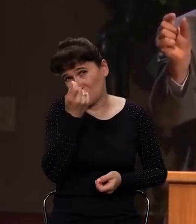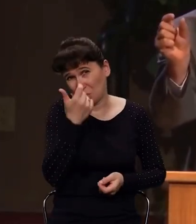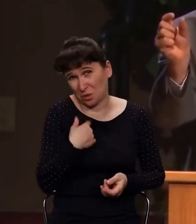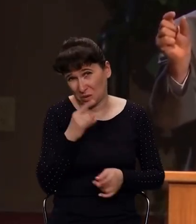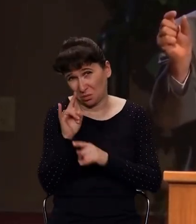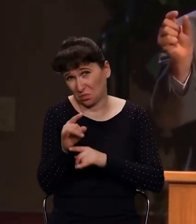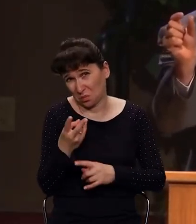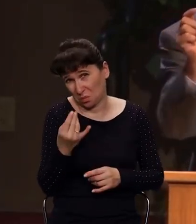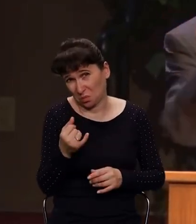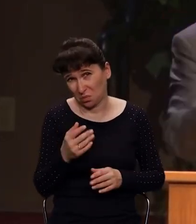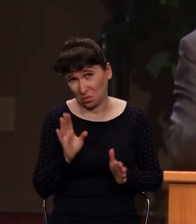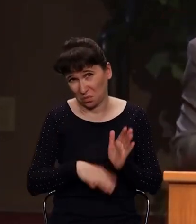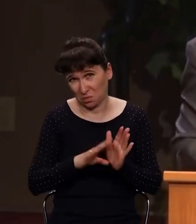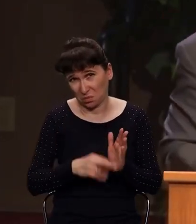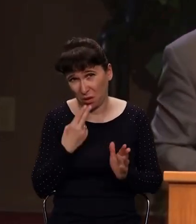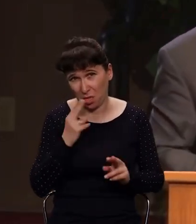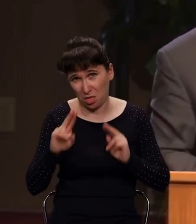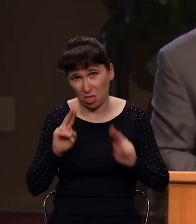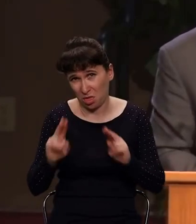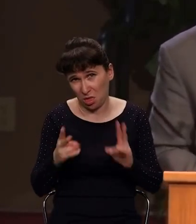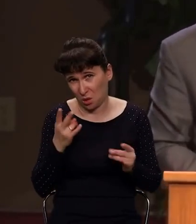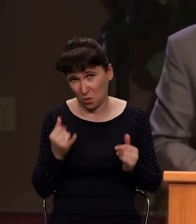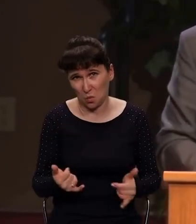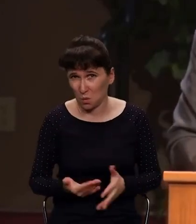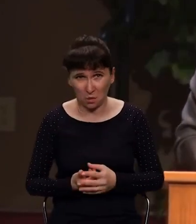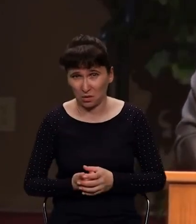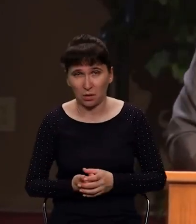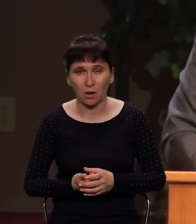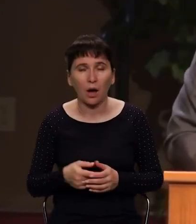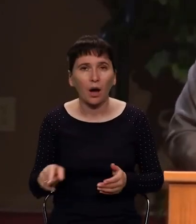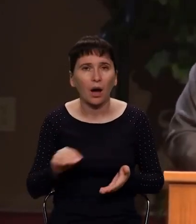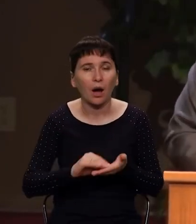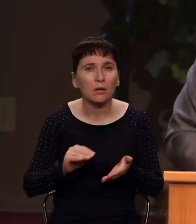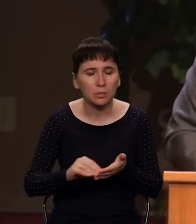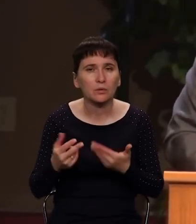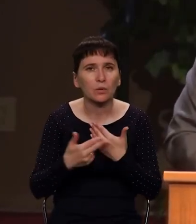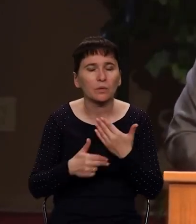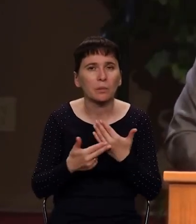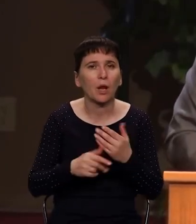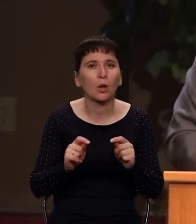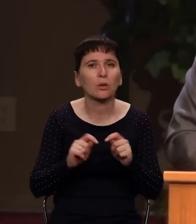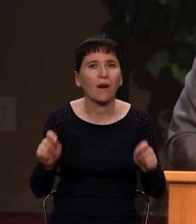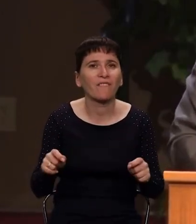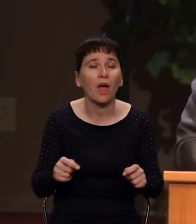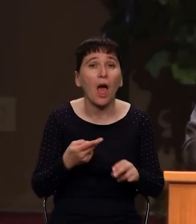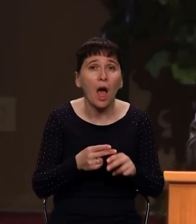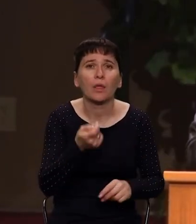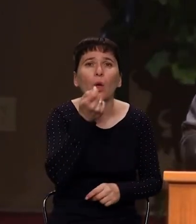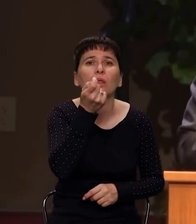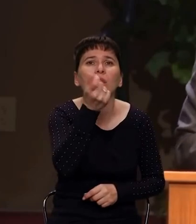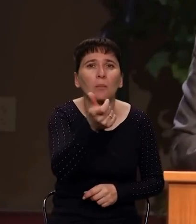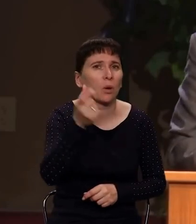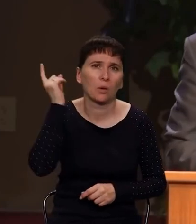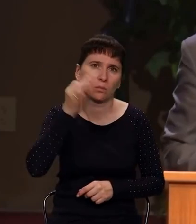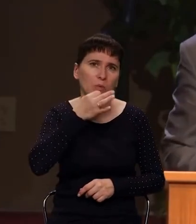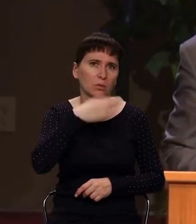чуть-чуть. А вот это то чуть-чуть, что Бог назвал в этом письме «Имею немногое». Вот это немногое